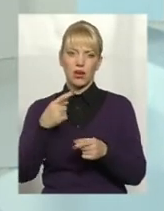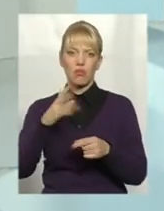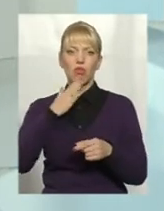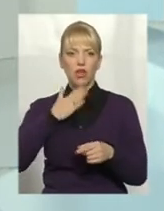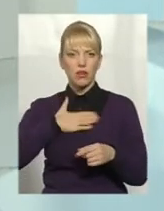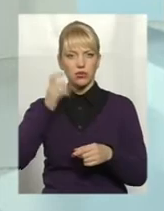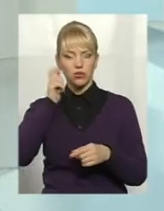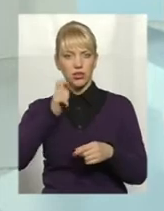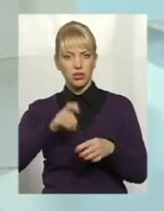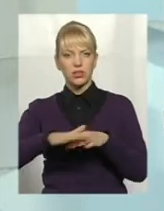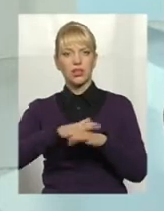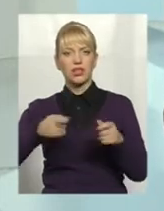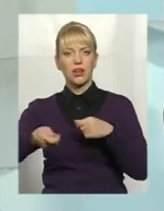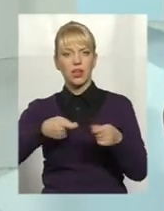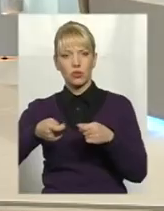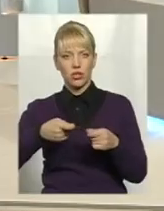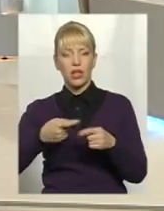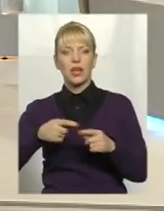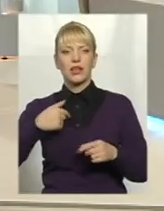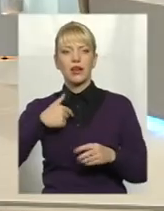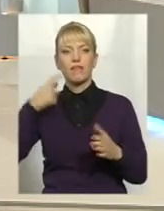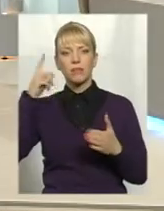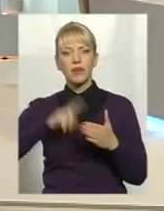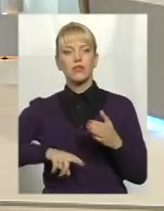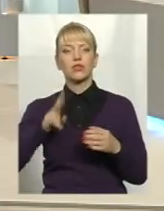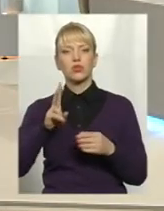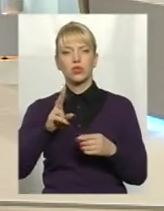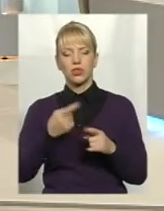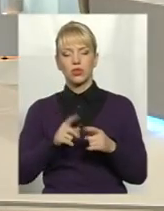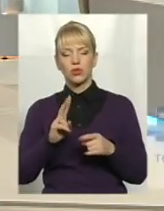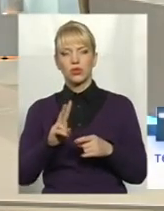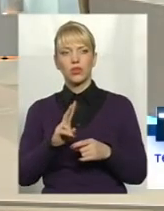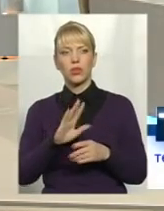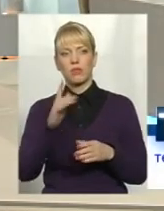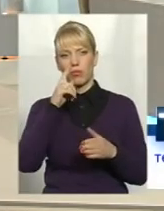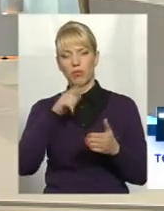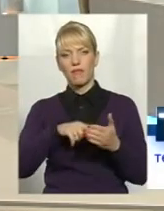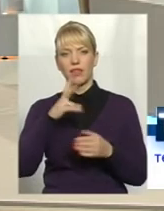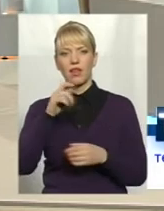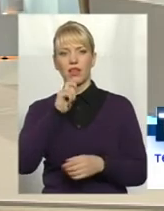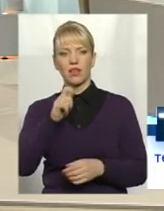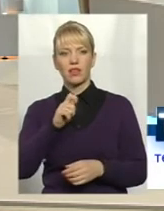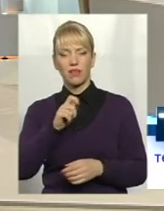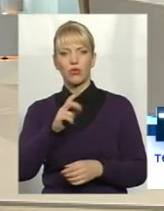І в будь-якому разі, я впевнена, ті, хто навіть не попав на інтерв'ю, але, може, хтось і